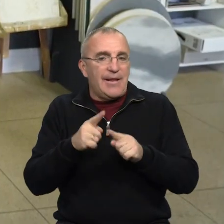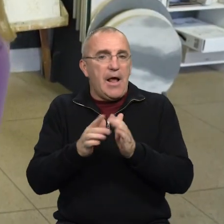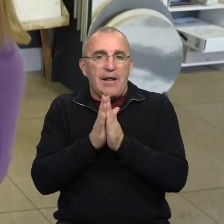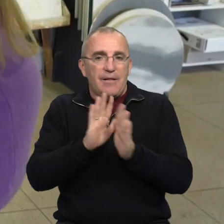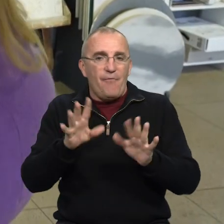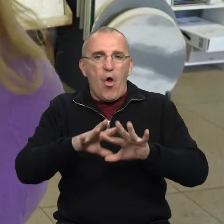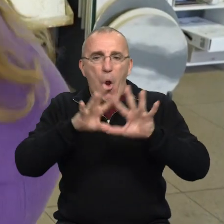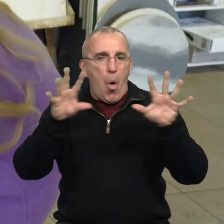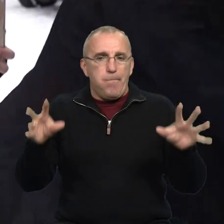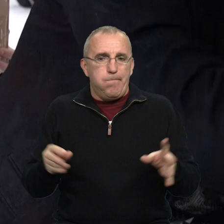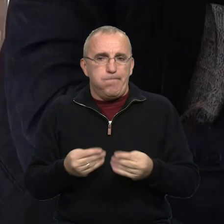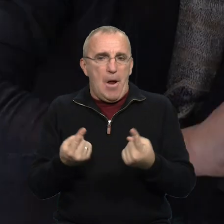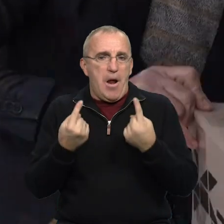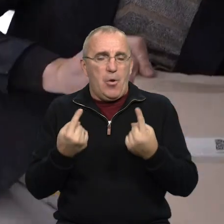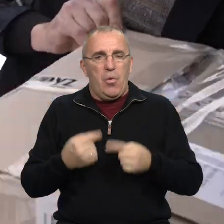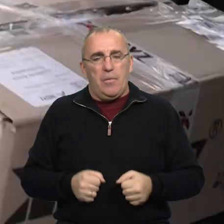так не просили, прям глобально.